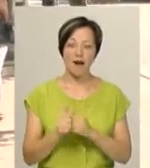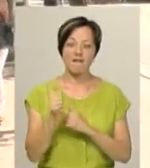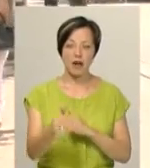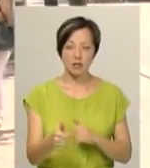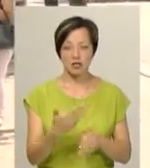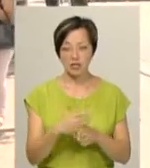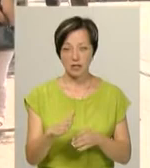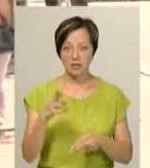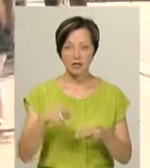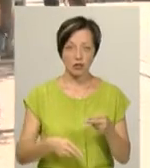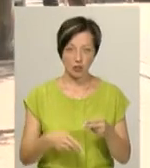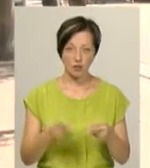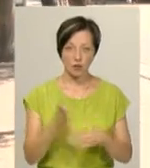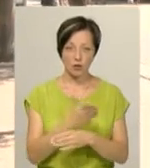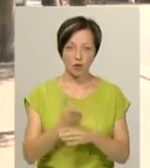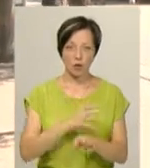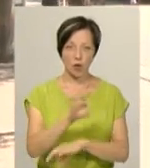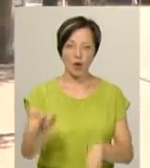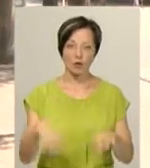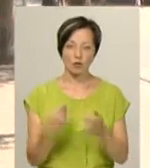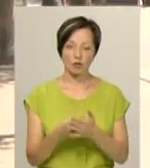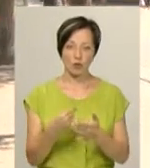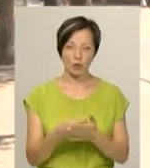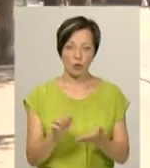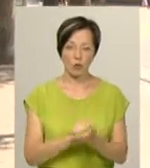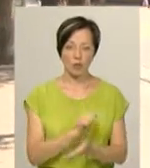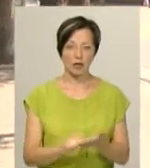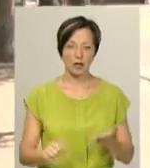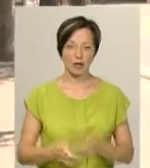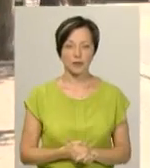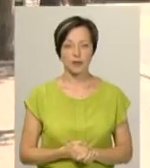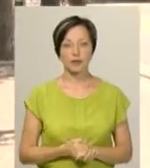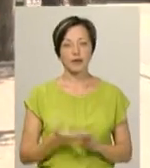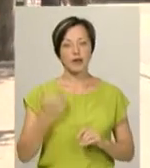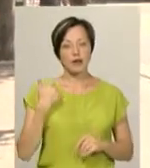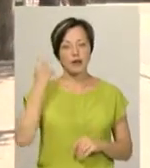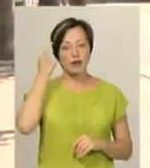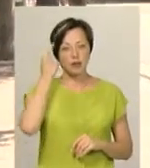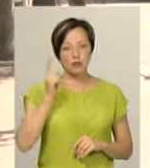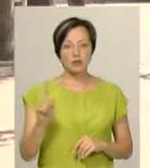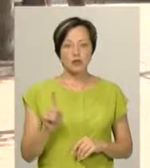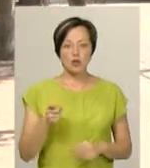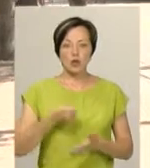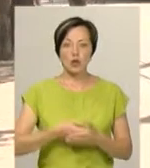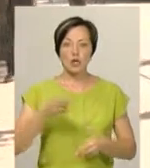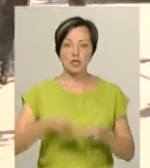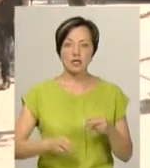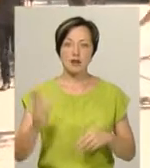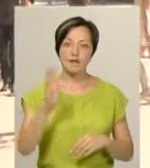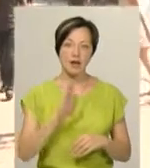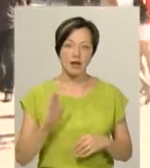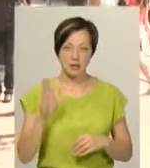частину закінчують виготовляти проєктно-кошторисну документацію. Ну, я думаю, що до кінця вересня